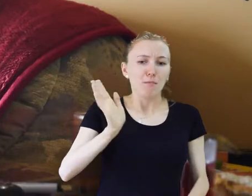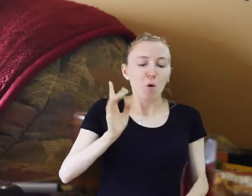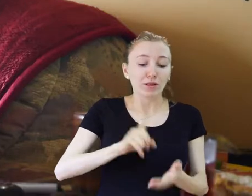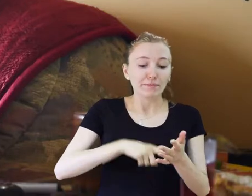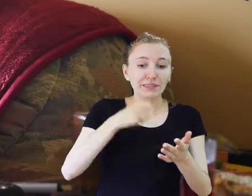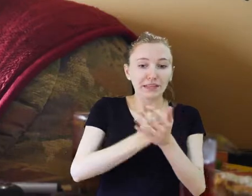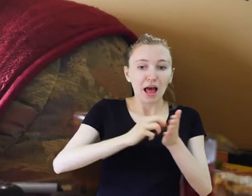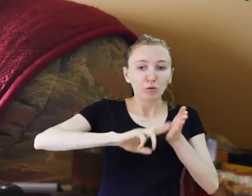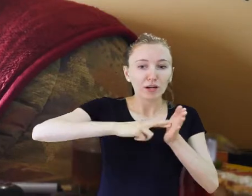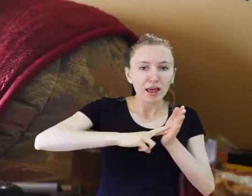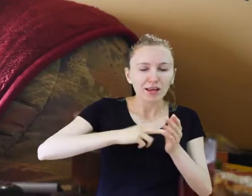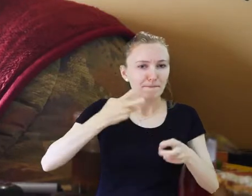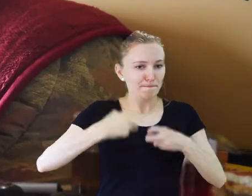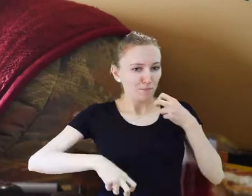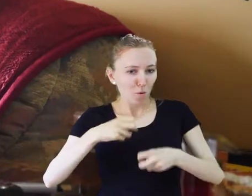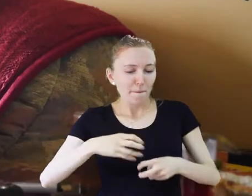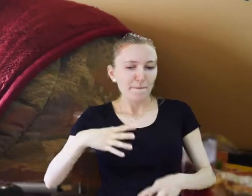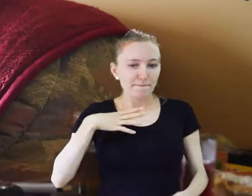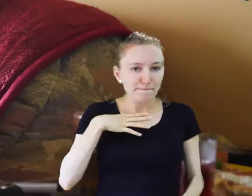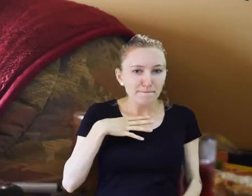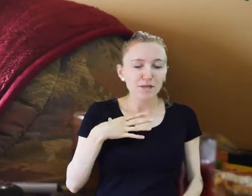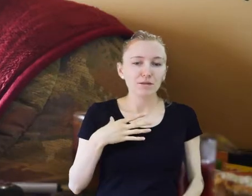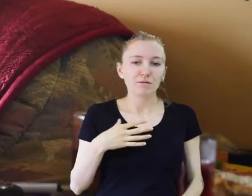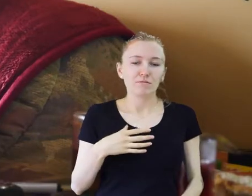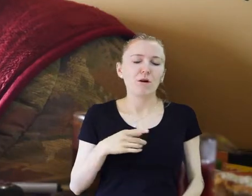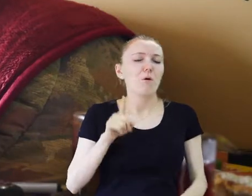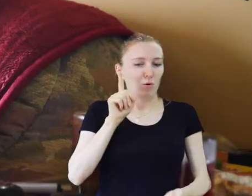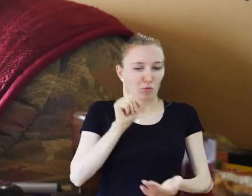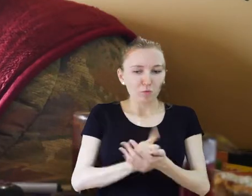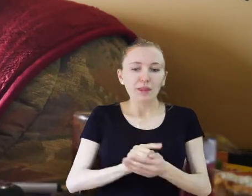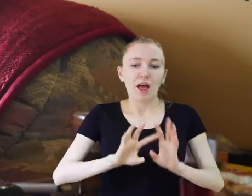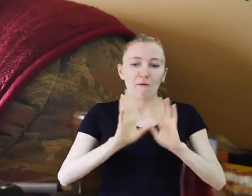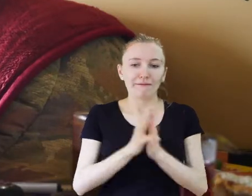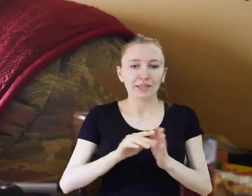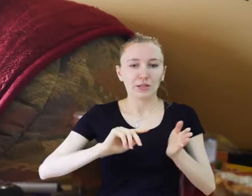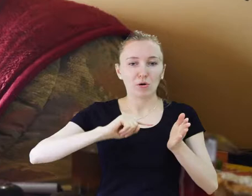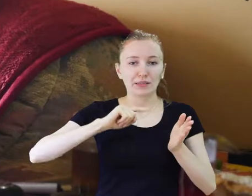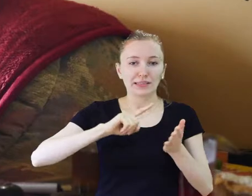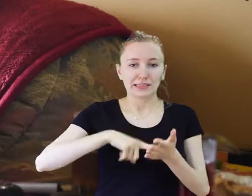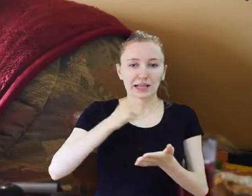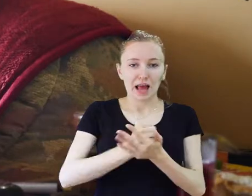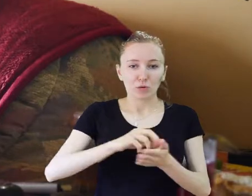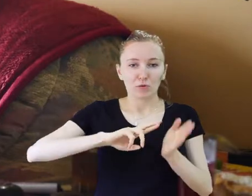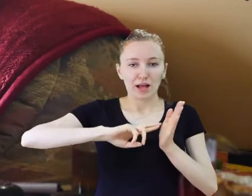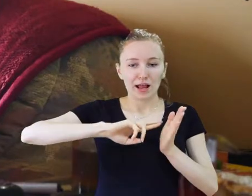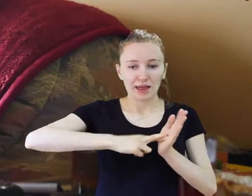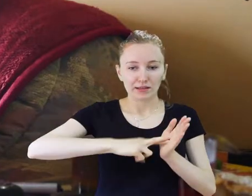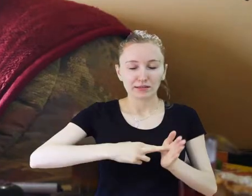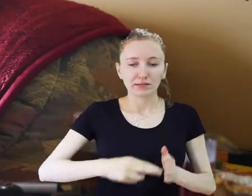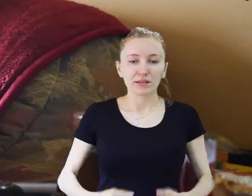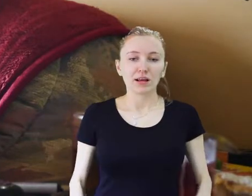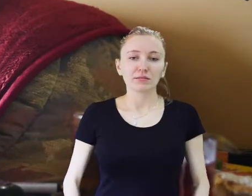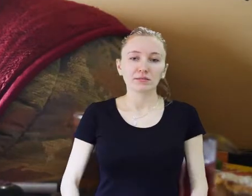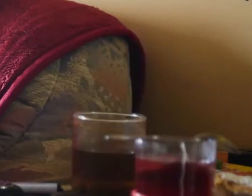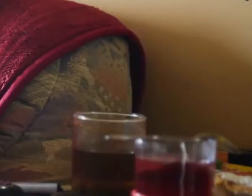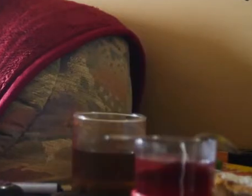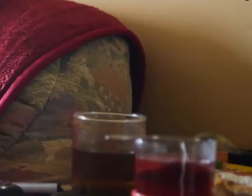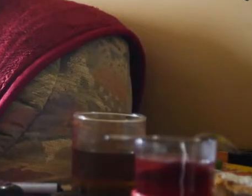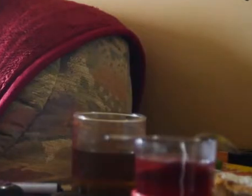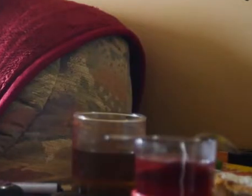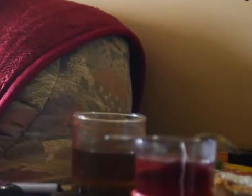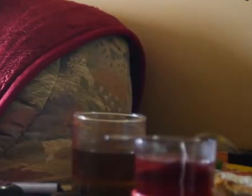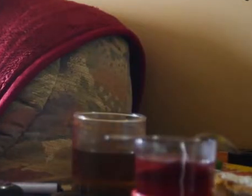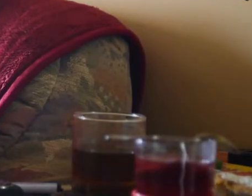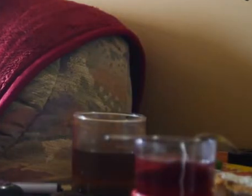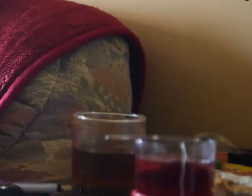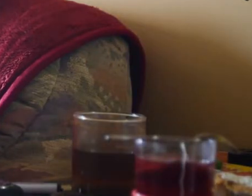był problem z zarejestrowaniem tego statutu. Szybko się udało go zarejestrować.